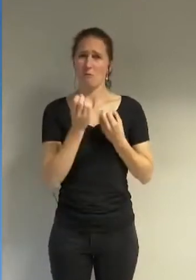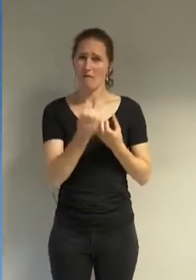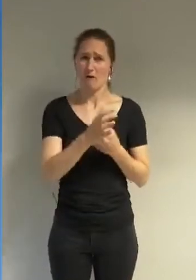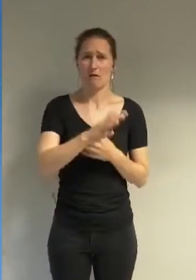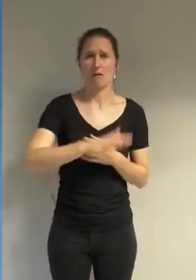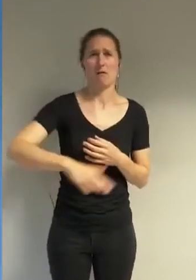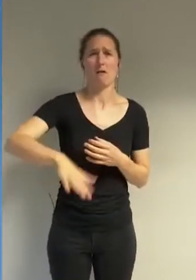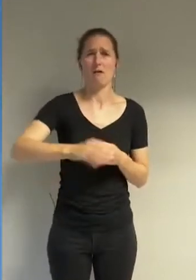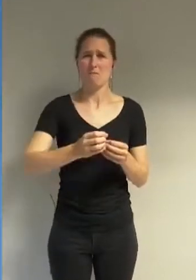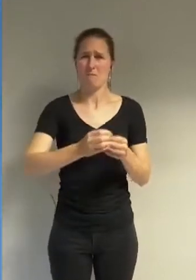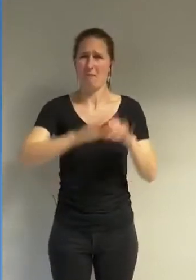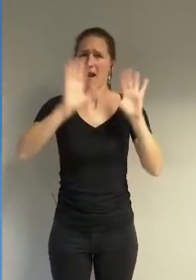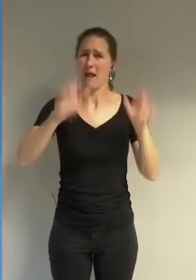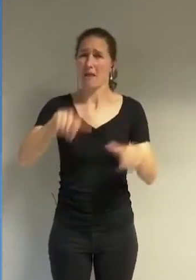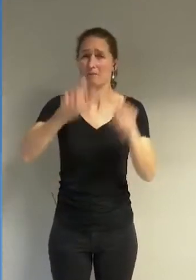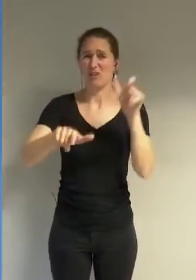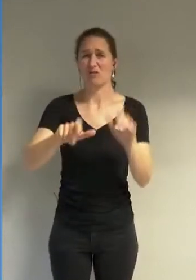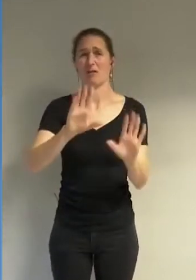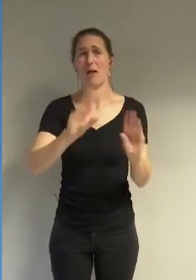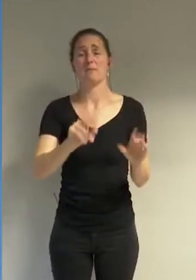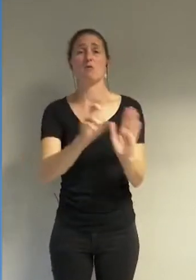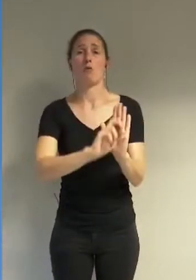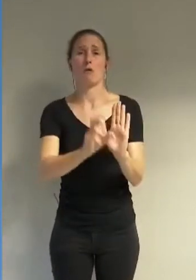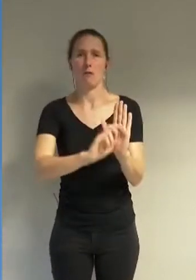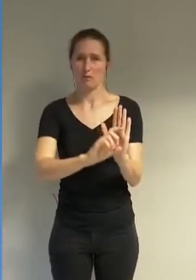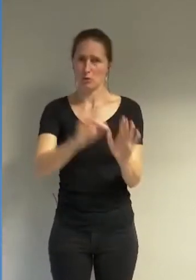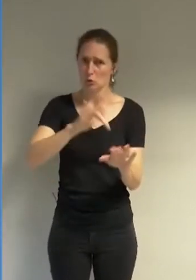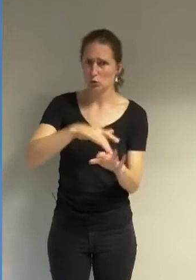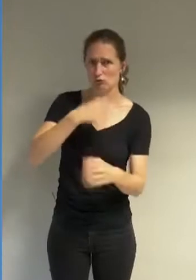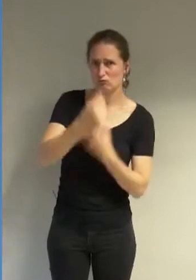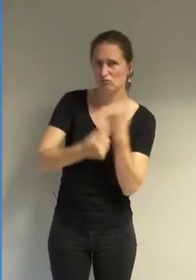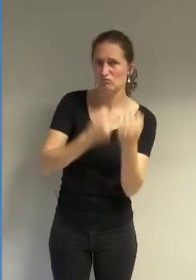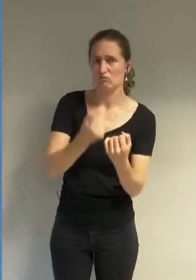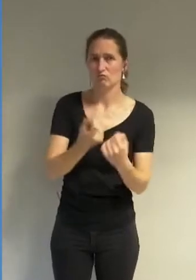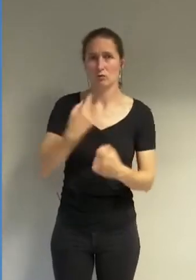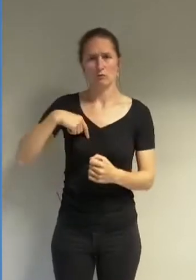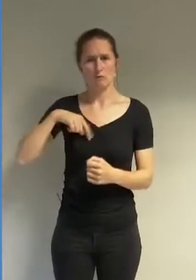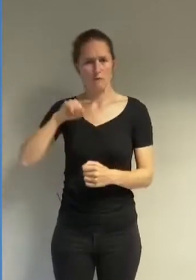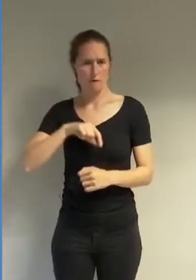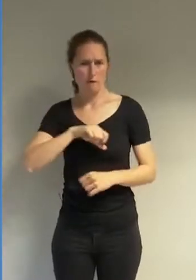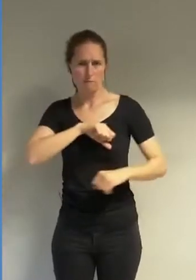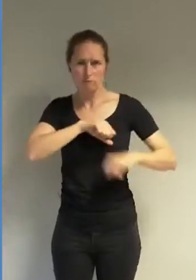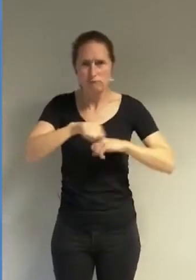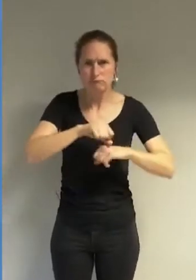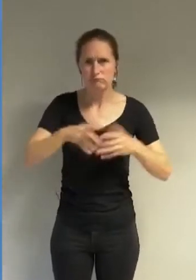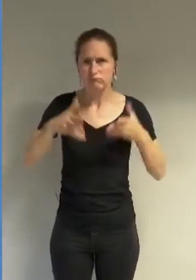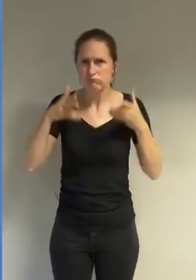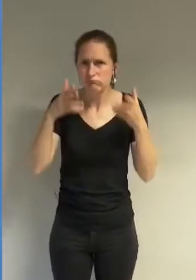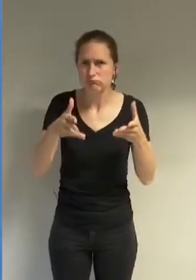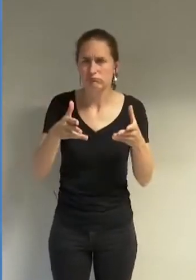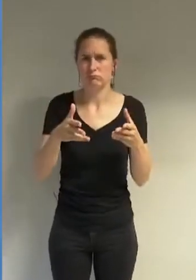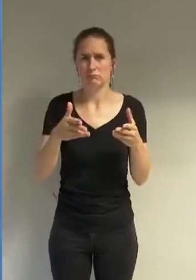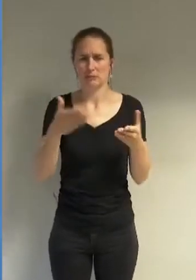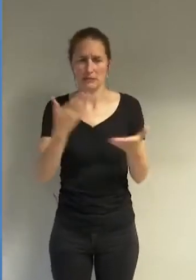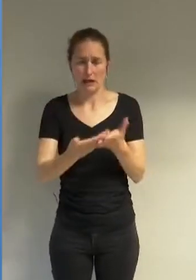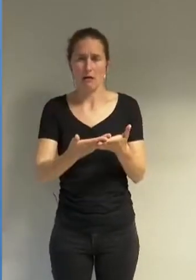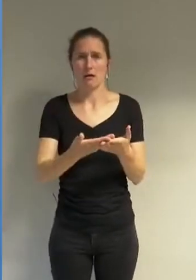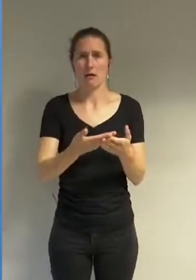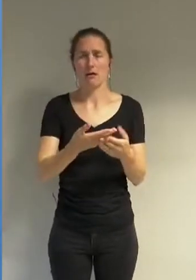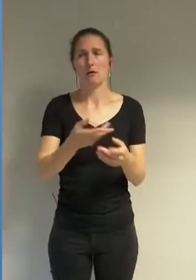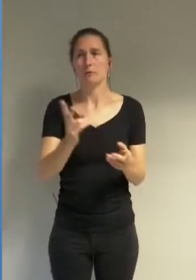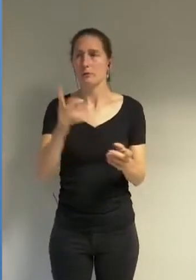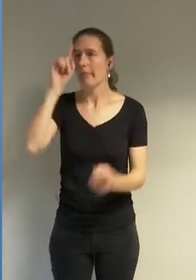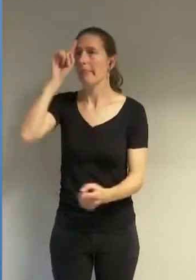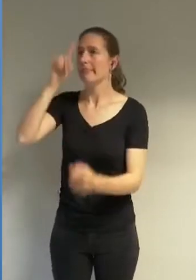grenobloises et grenoblois et que nous devons mettre notre énergie sur ces éléments plutôt que sur un sujet comme le burkini qui